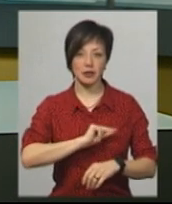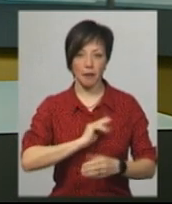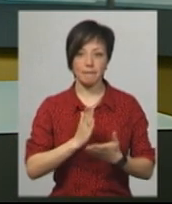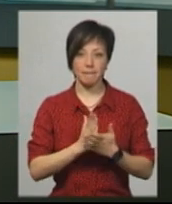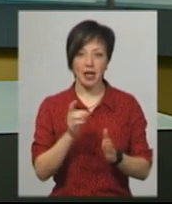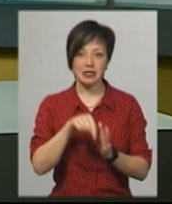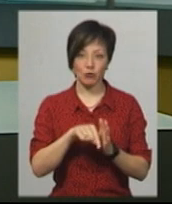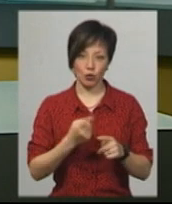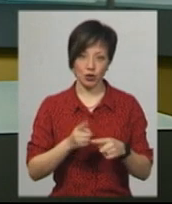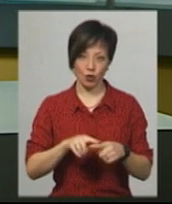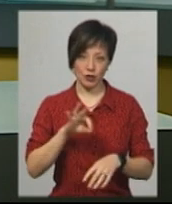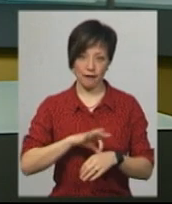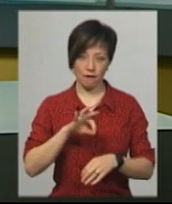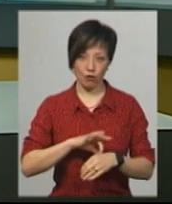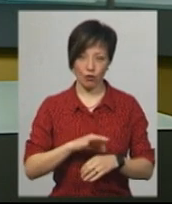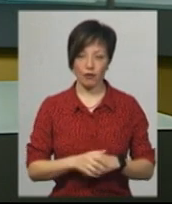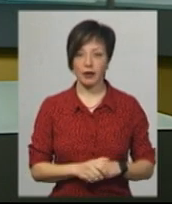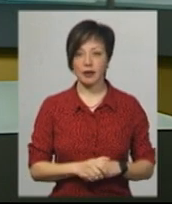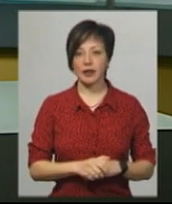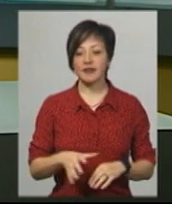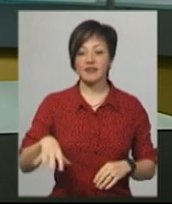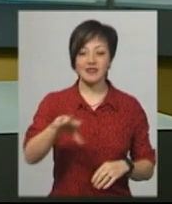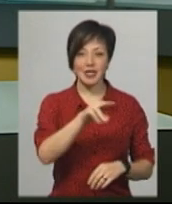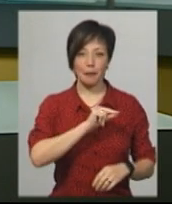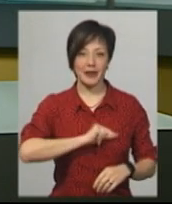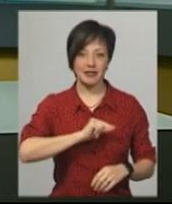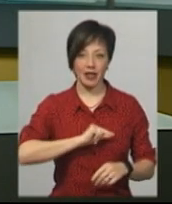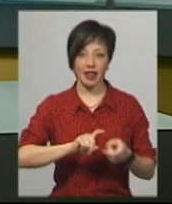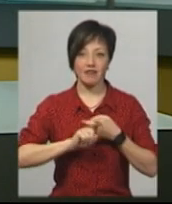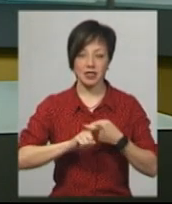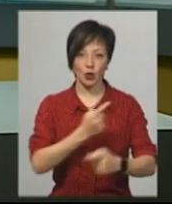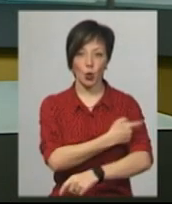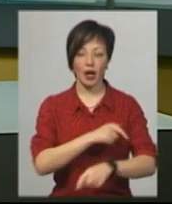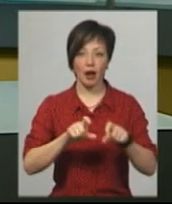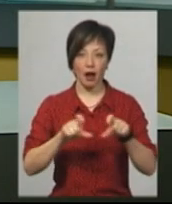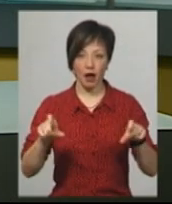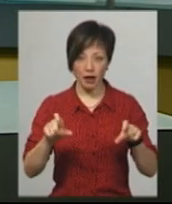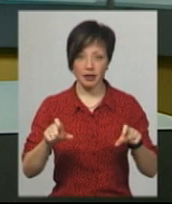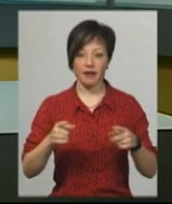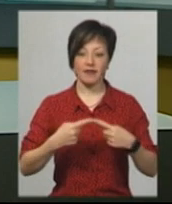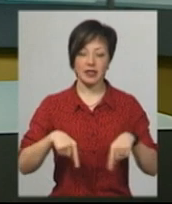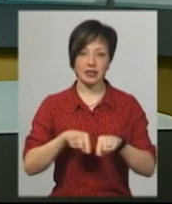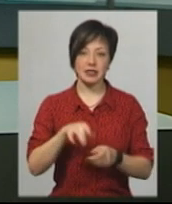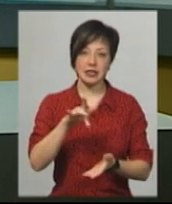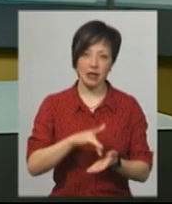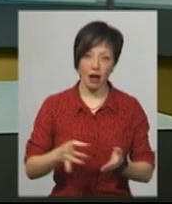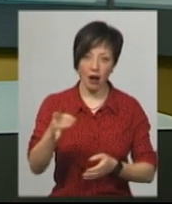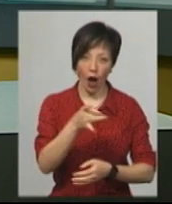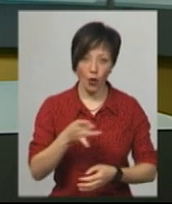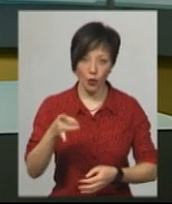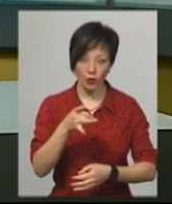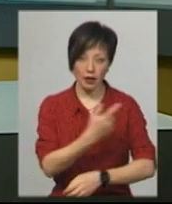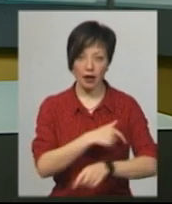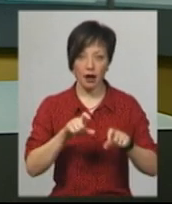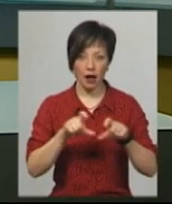мала симптоми цього захворювання. Нагадаємо, усіх працівників інфекційної лікарні, відділення ЦРЛ, де жінці